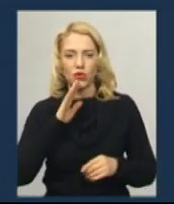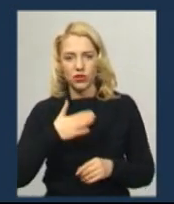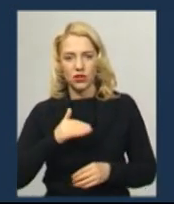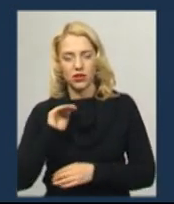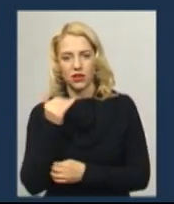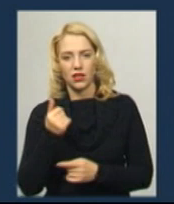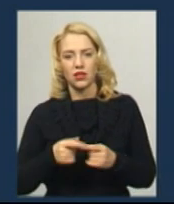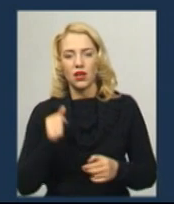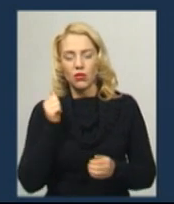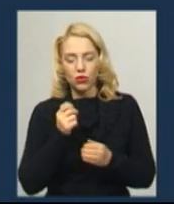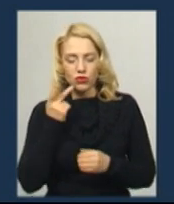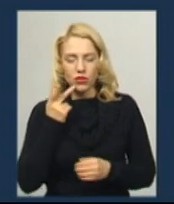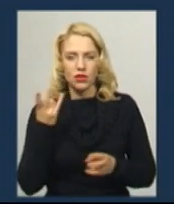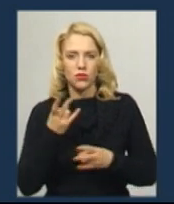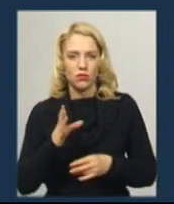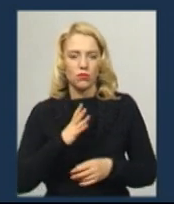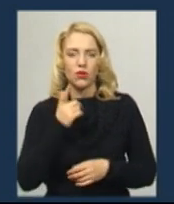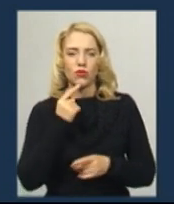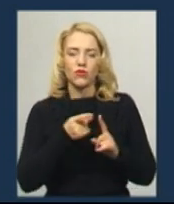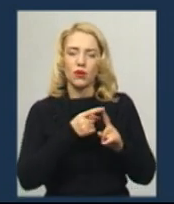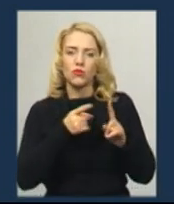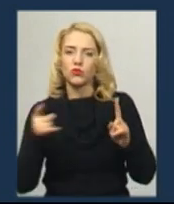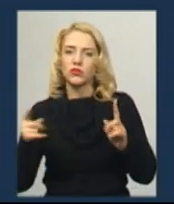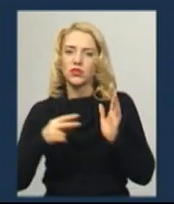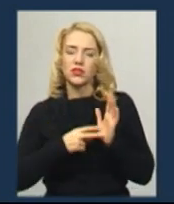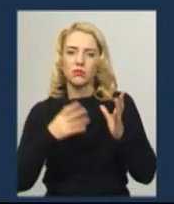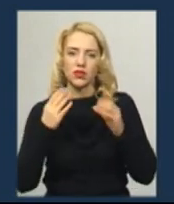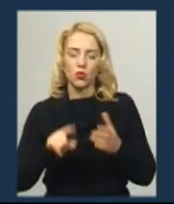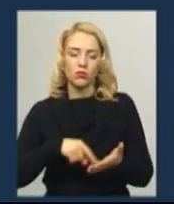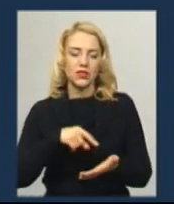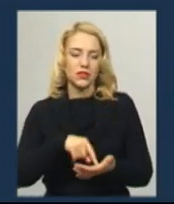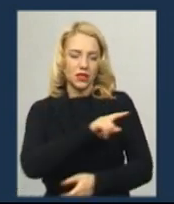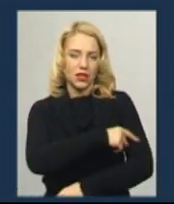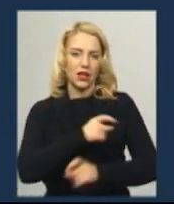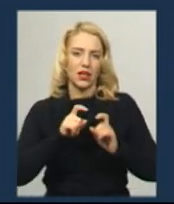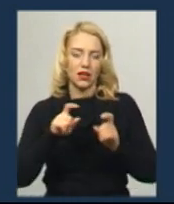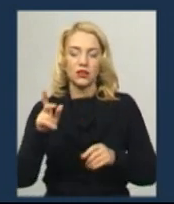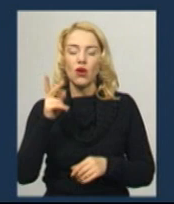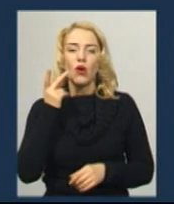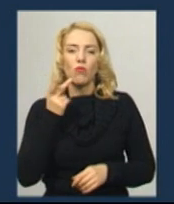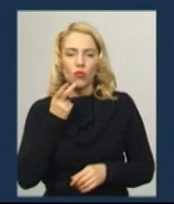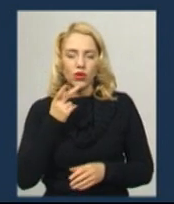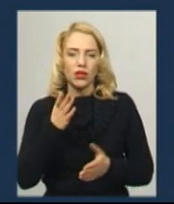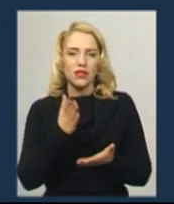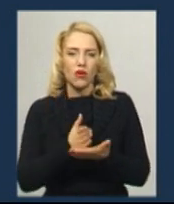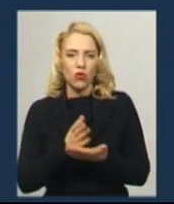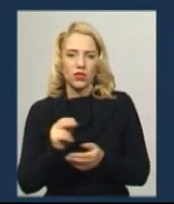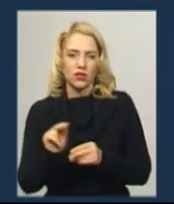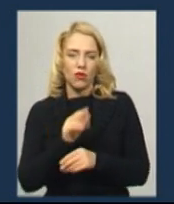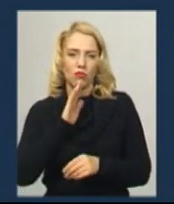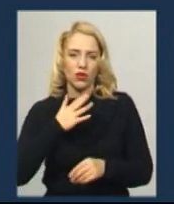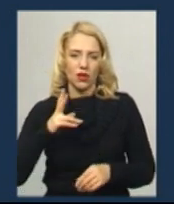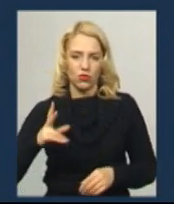ще кров потрібно було напротязі семи днів у міській лікарні, поки знаходилася на лікуванні моя донька.